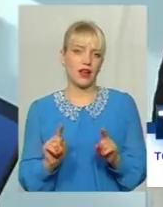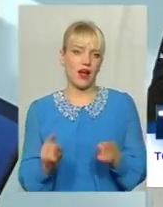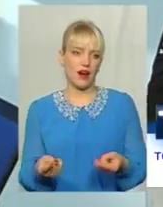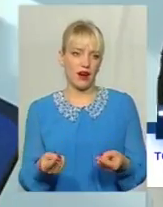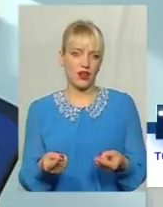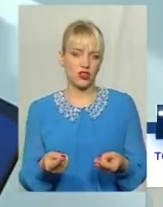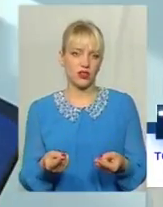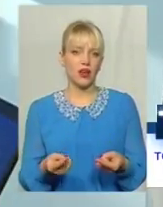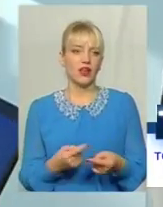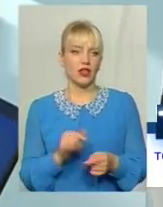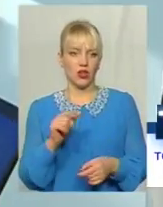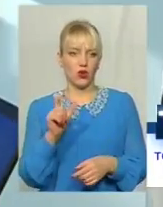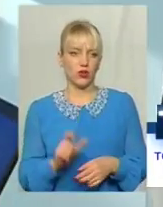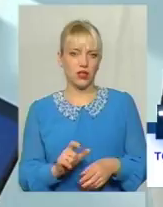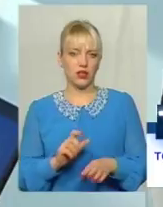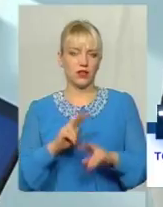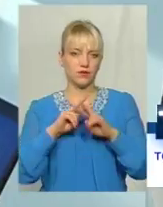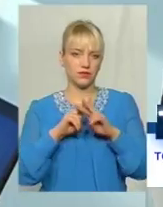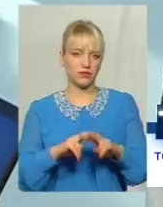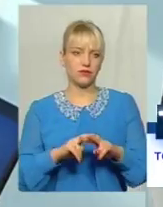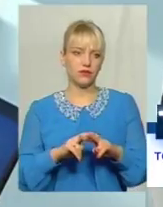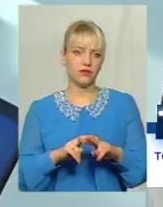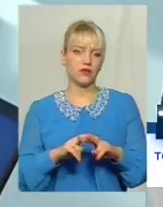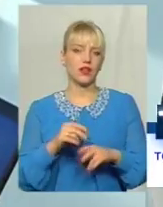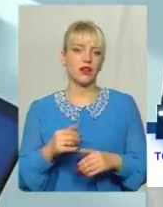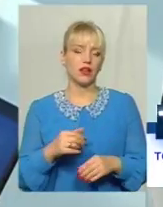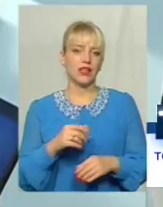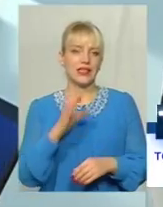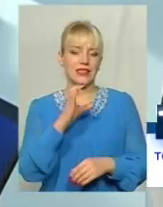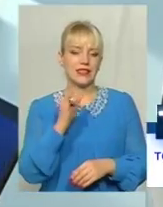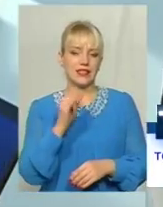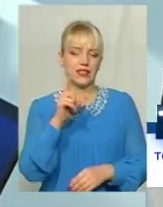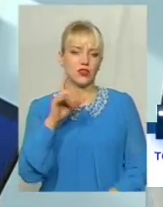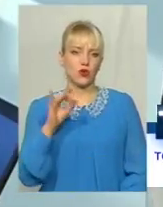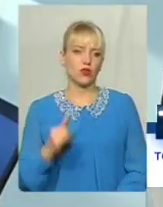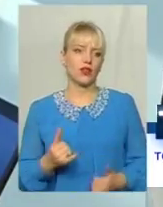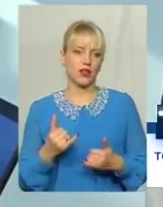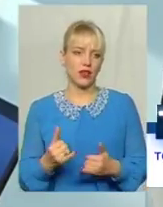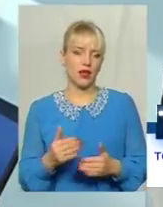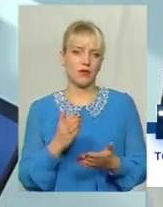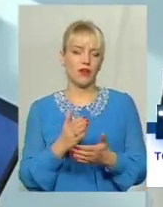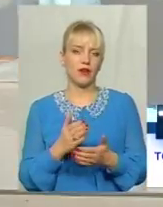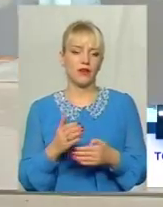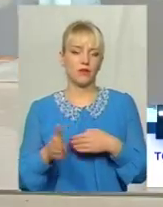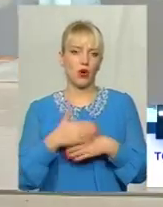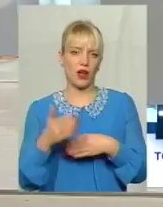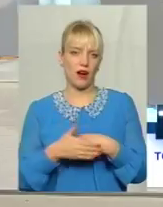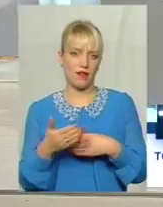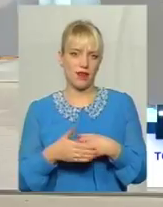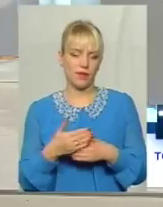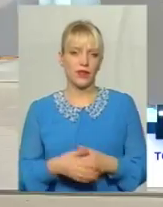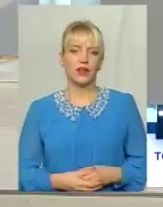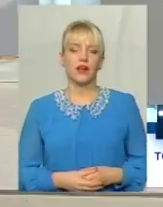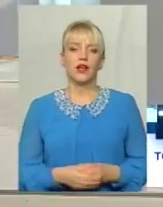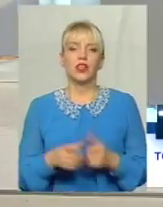Тобто людина відправляється в ізолятор тимчасового втримання для відбування адміністративного покарання Скажіть, будь ласка, а